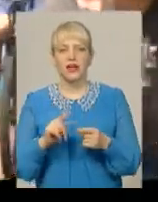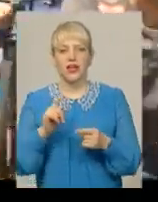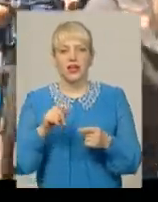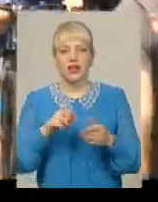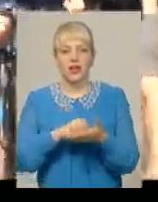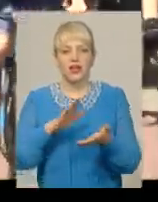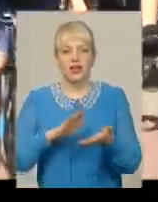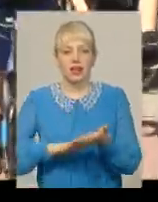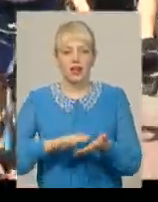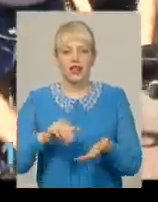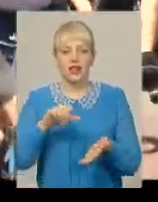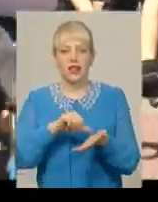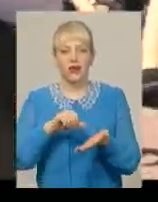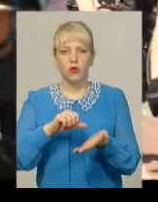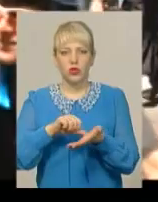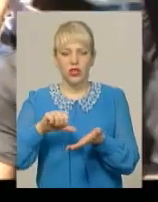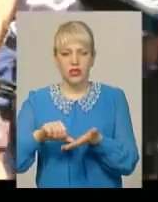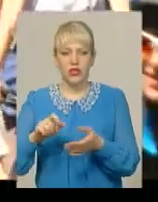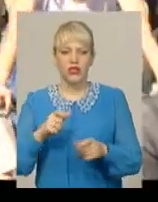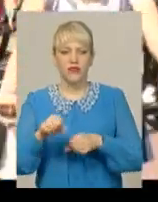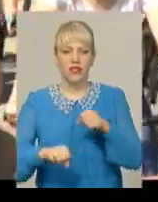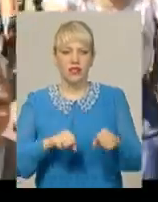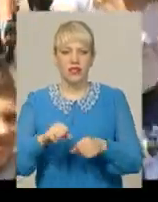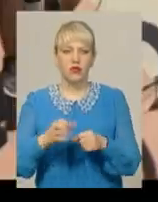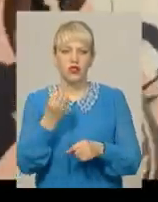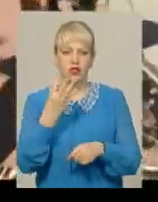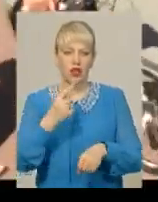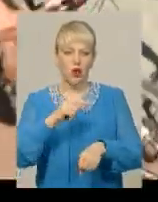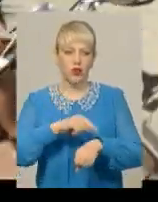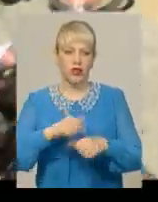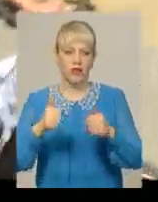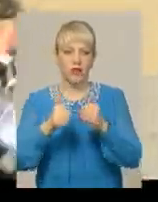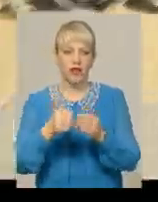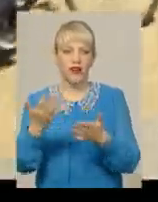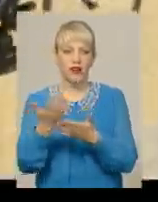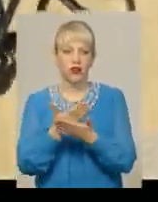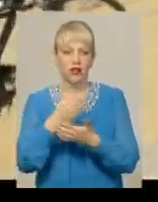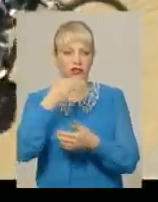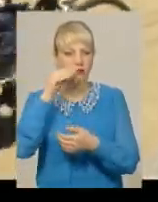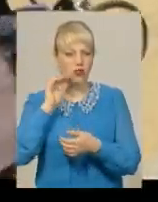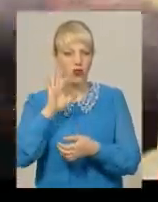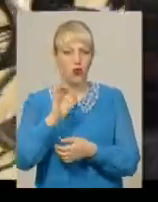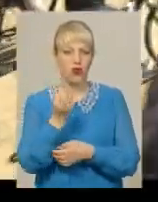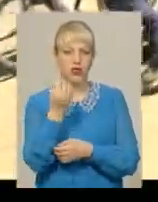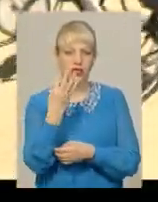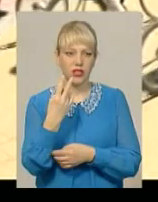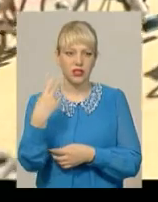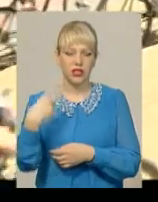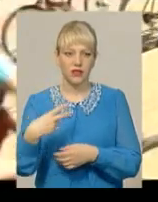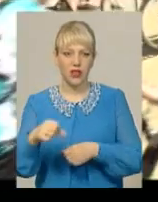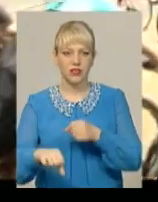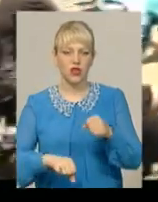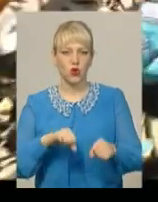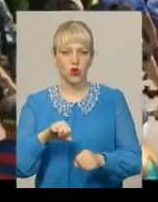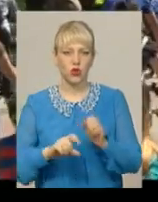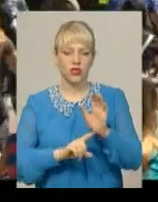реєстрація учасників заїзду розпочнеться з 14-ї години біля кінотеатру імені Тараса Шевченка. О 14.20 колона стартує.